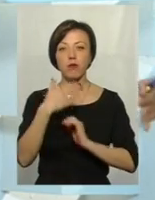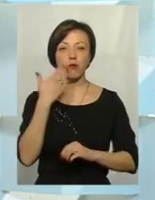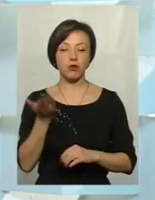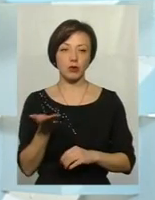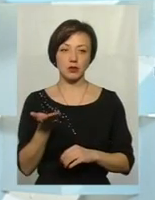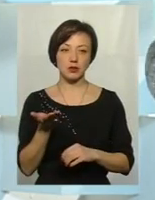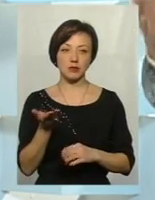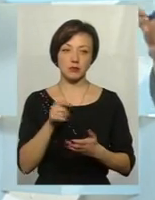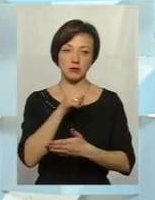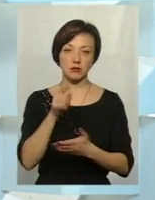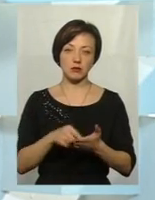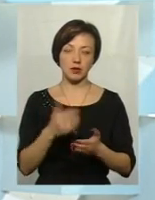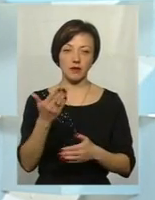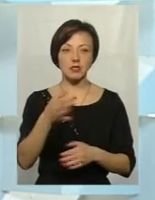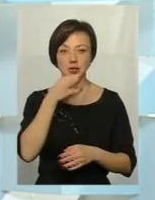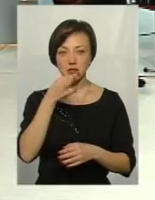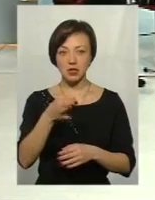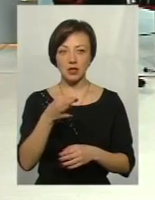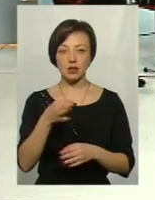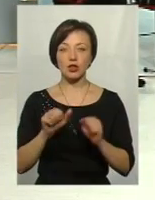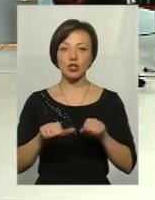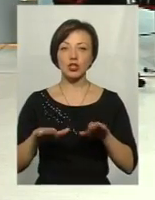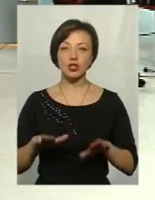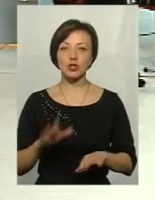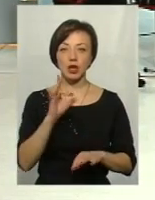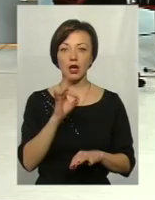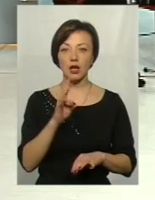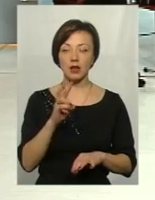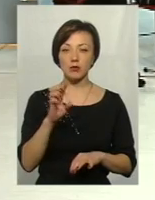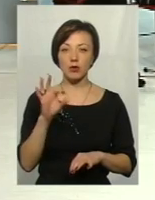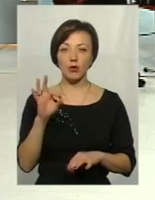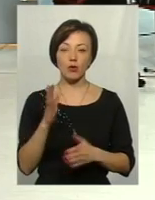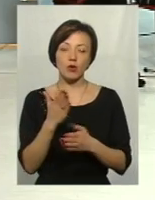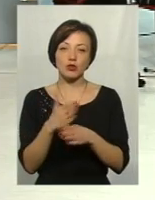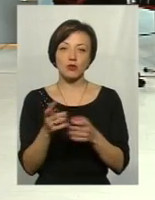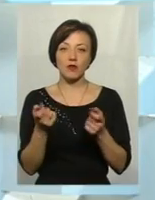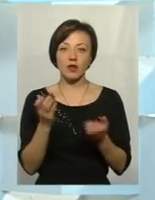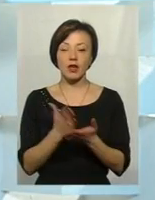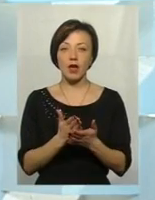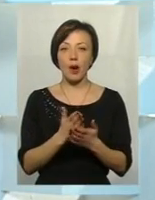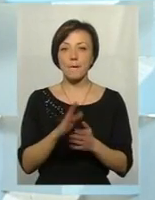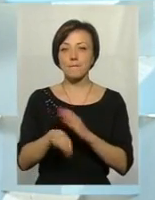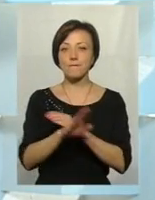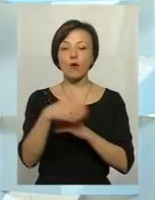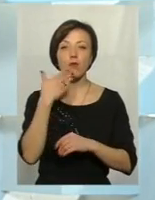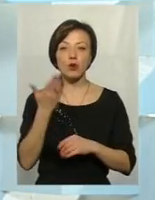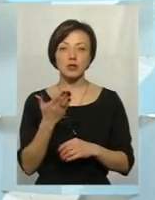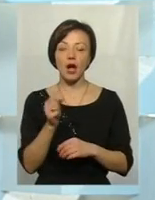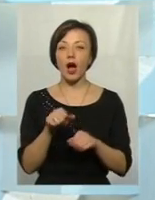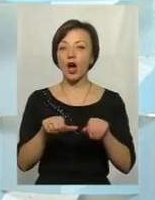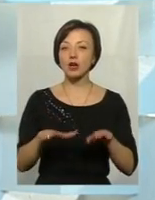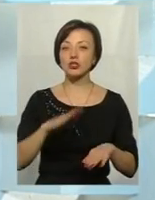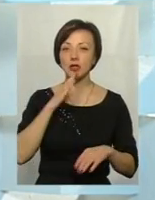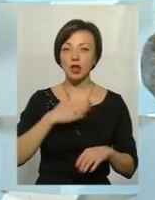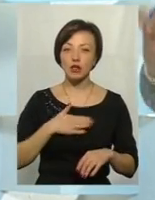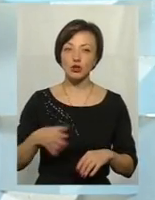Ви зазначили отут в студії, що рішення РНБО частково є популістським. А рішення наших